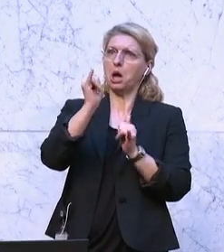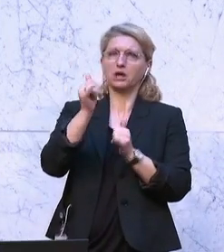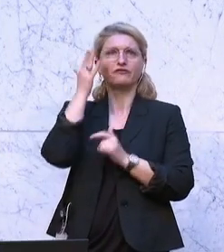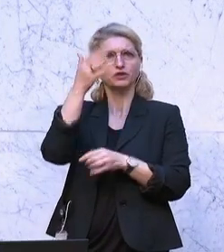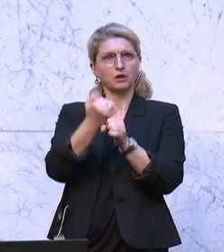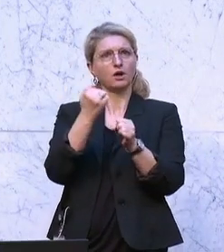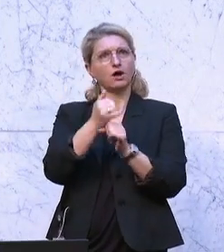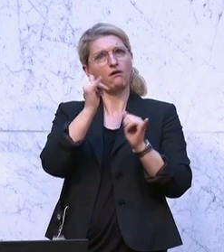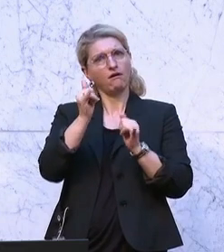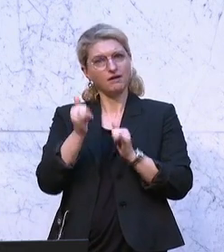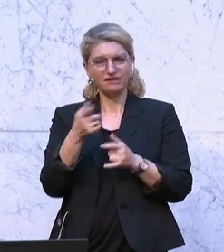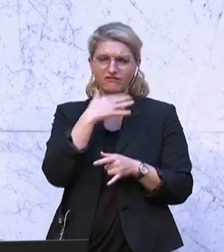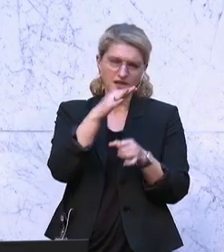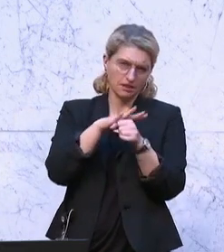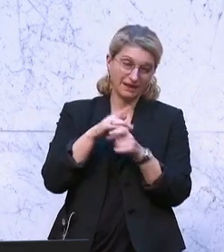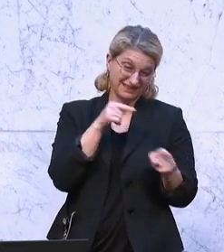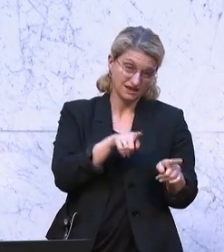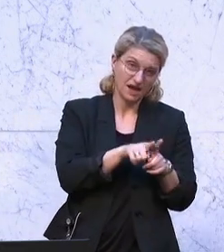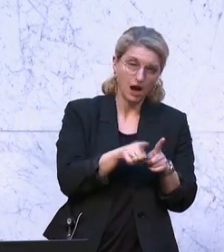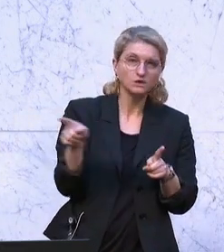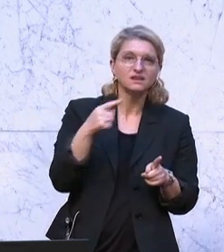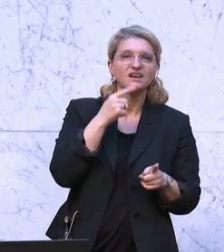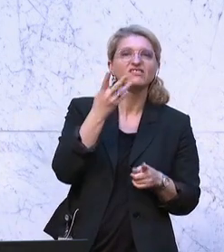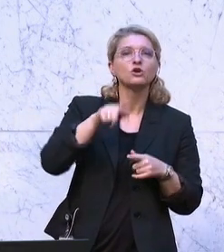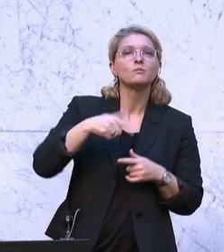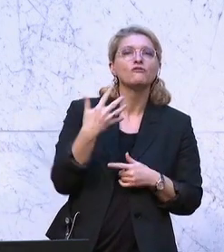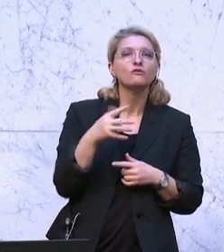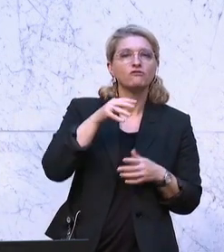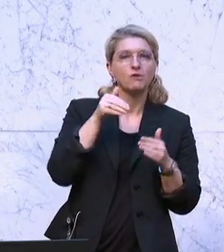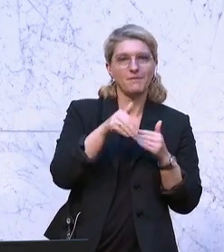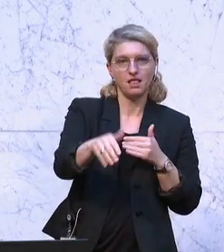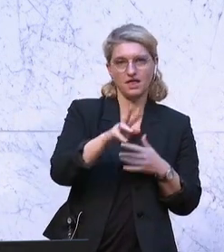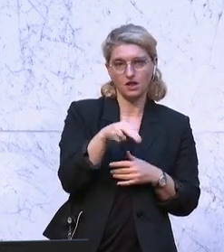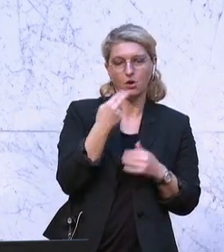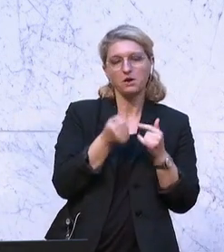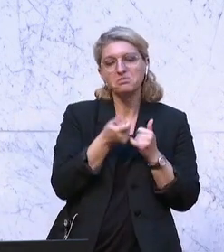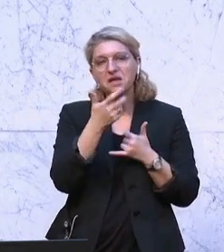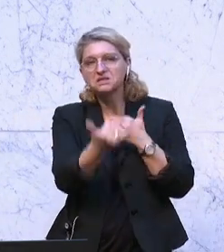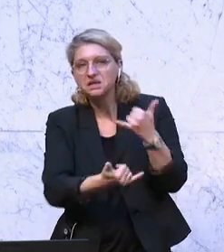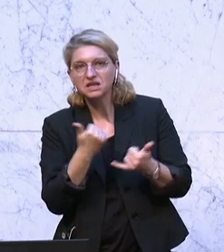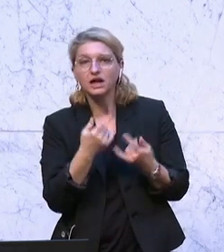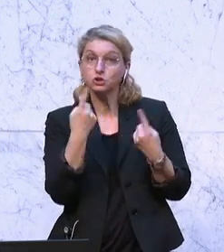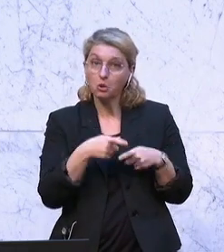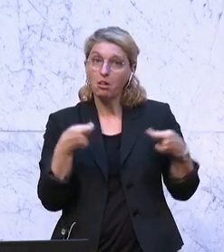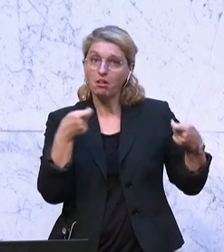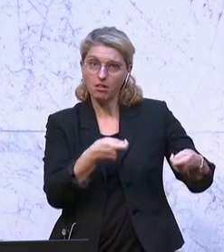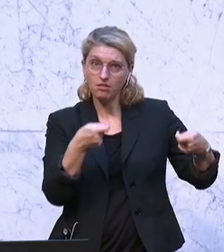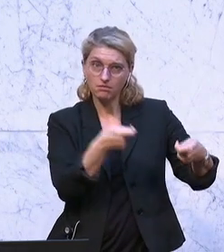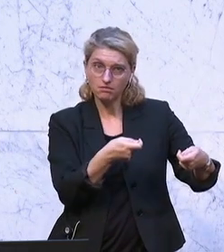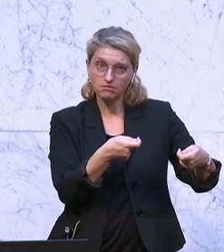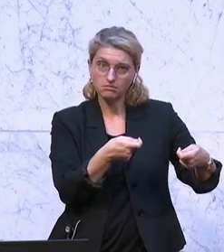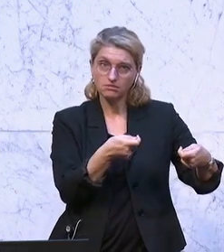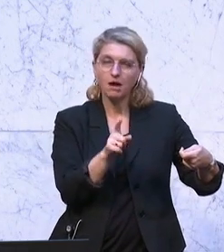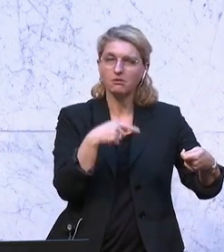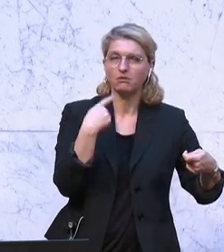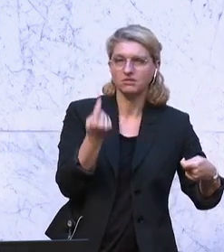Bereichen, auch in diesem, er spricht von viereinhalb Milliarden Euro, die da jetzt in den nächsten Jahren investiert werden sollen. Nur wenn man sich dann